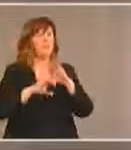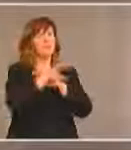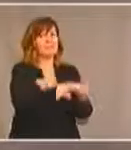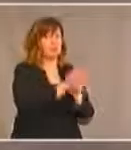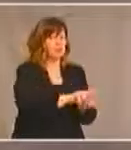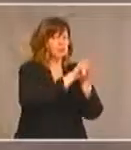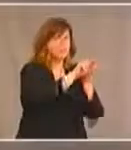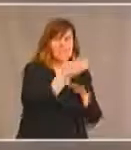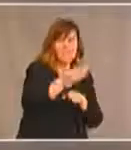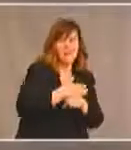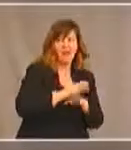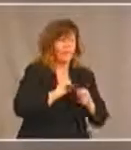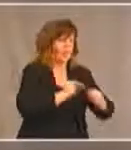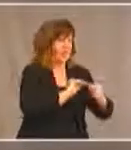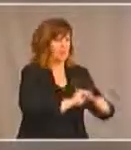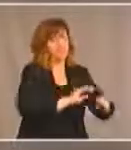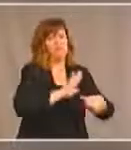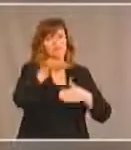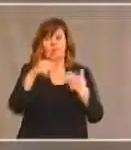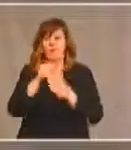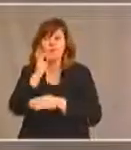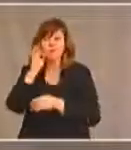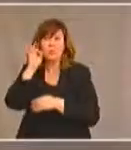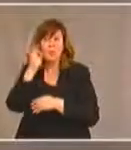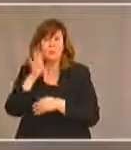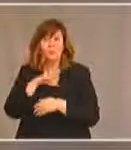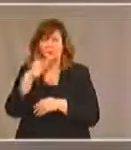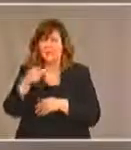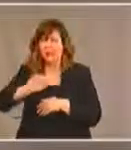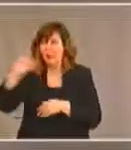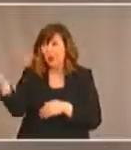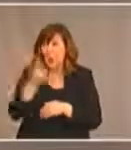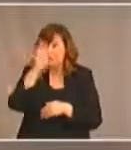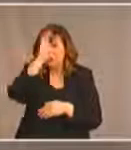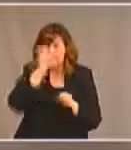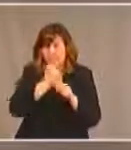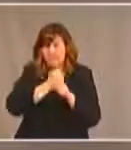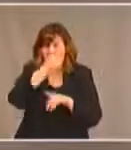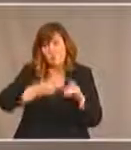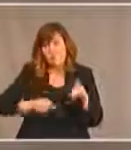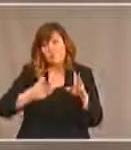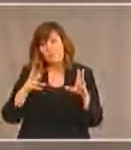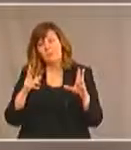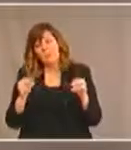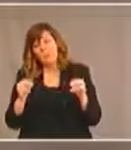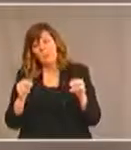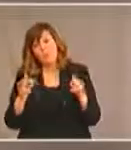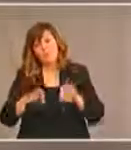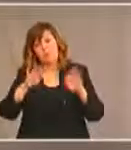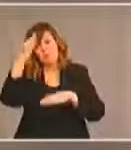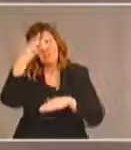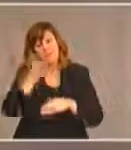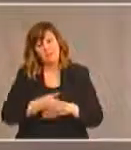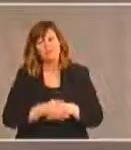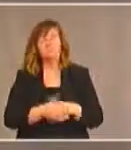comprendre que tous les autochtones ayant handicap ne chercheront pas un emploi à temps plein. Enfin, dernière considération,